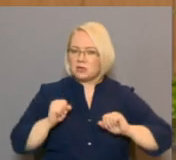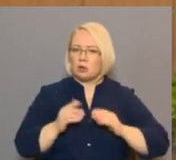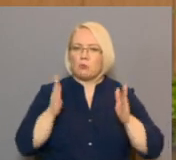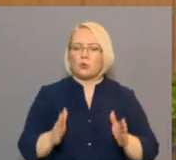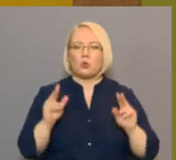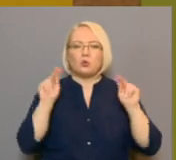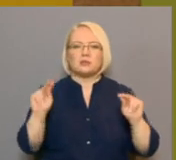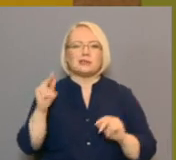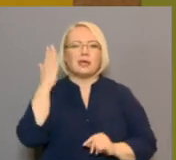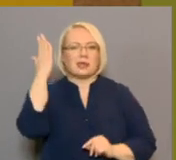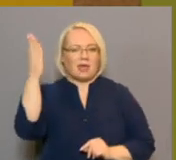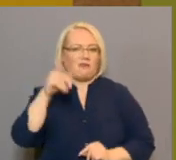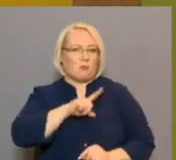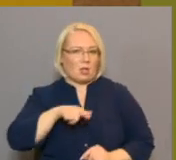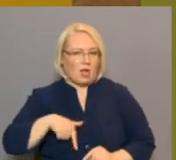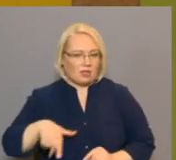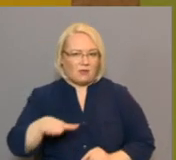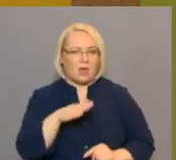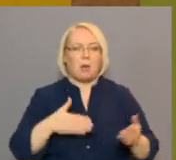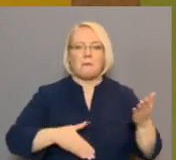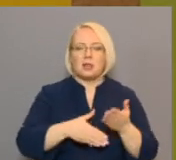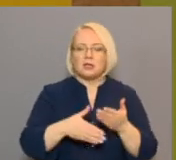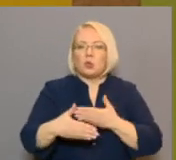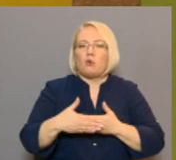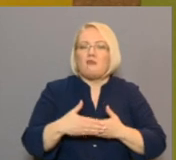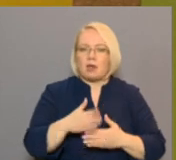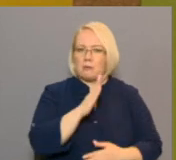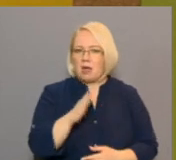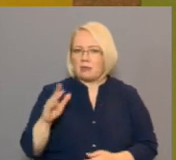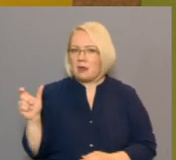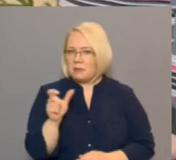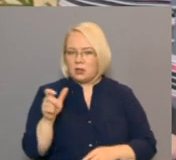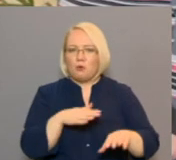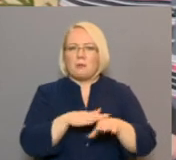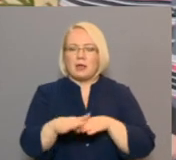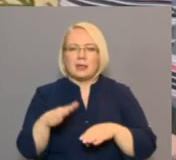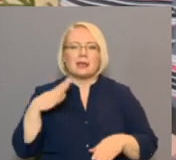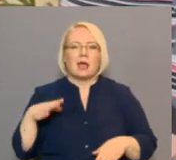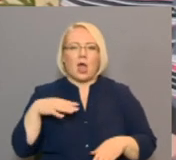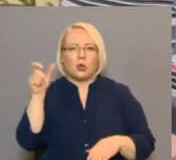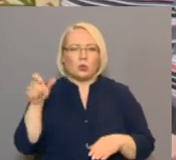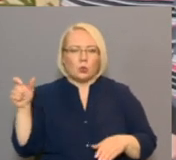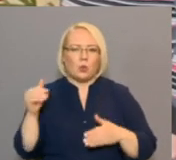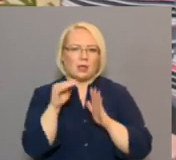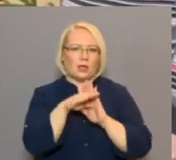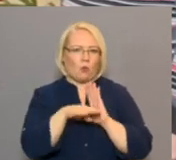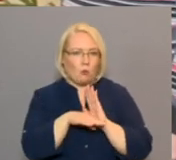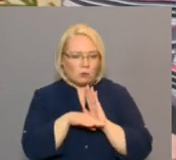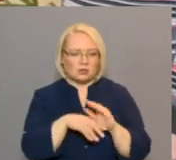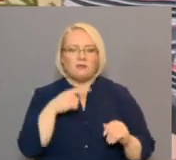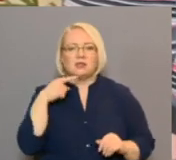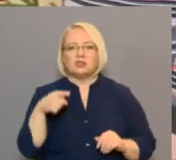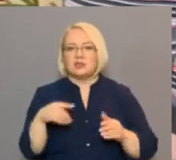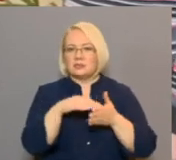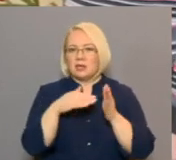un Latvijai, palīdzēt tuvākajam katrā brīdī un pildīt gaidu likumus. Šogad valstī ieviestās ārkārtējās